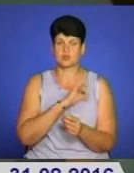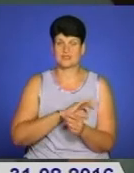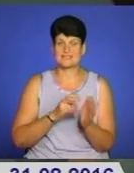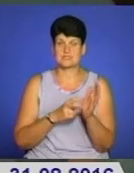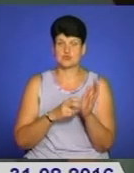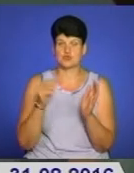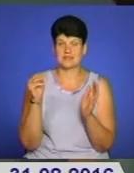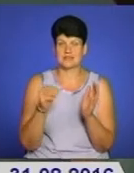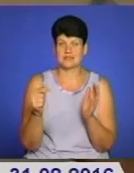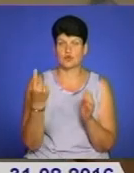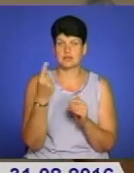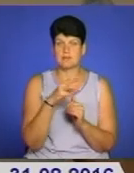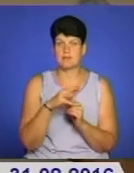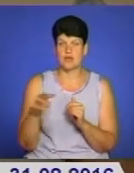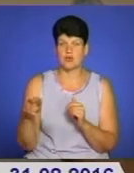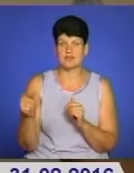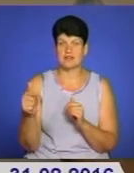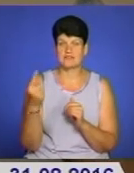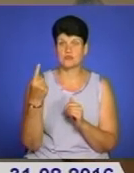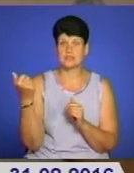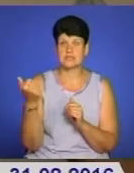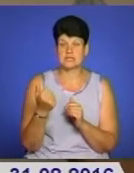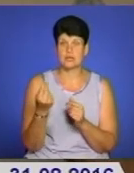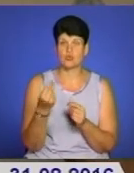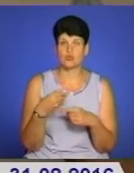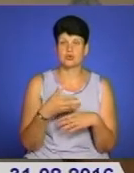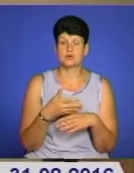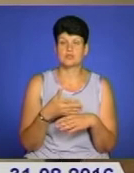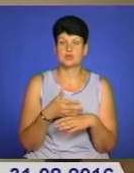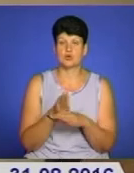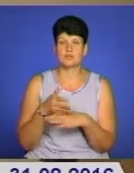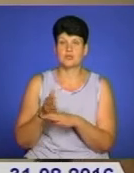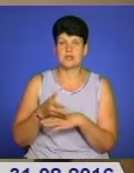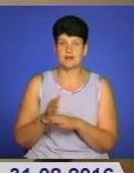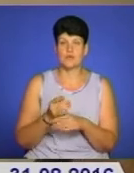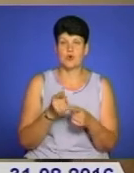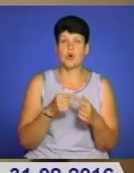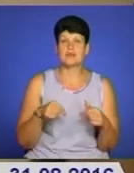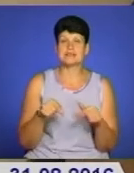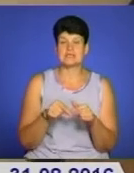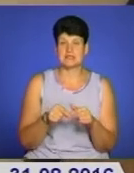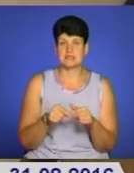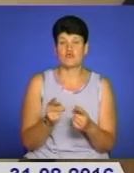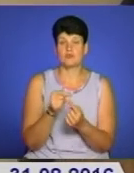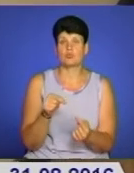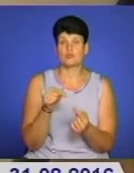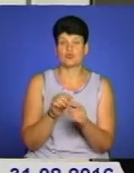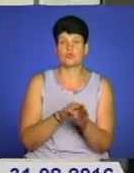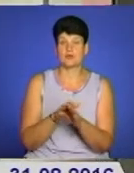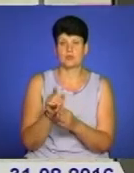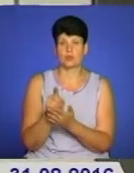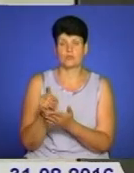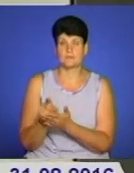тисяч до 1 мільйона гривень за тиждень. Кошти між усіма учасниками оборудки розподіляв організатор відповідно до виконаних ними обов'язків.